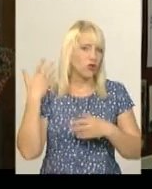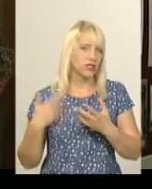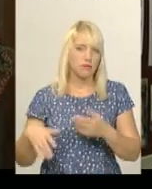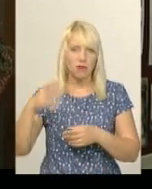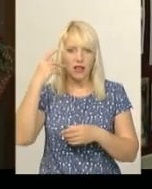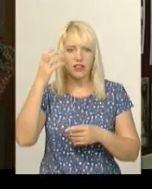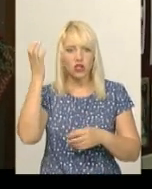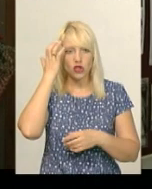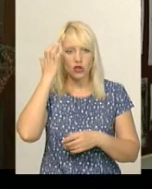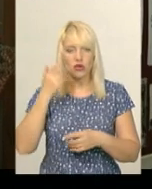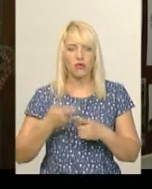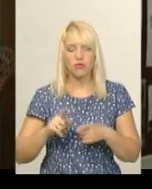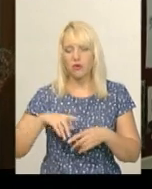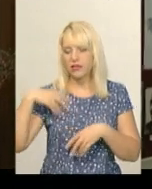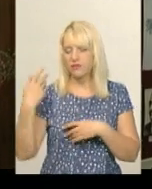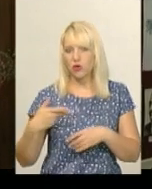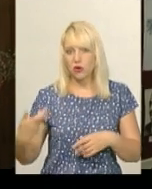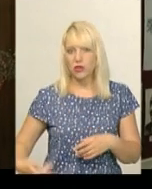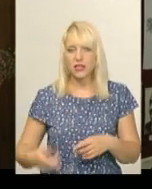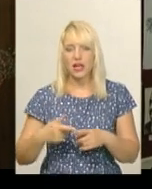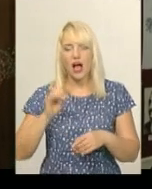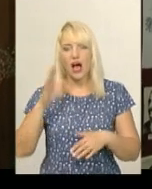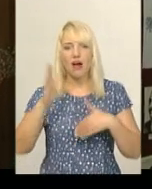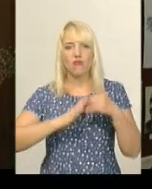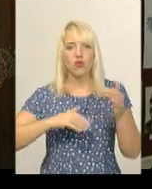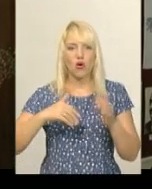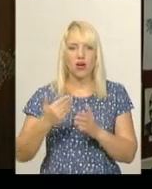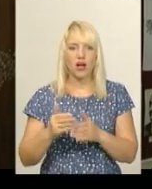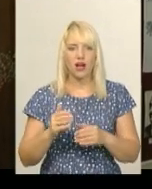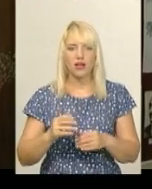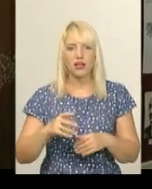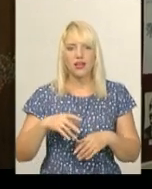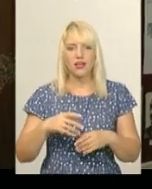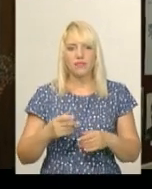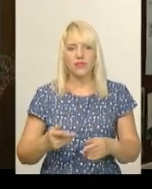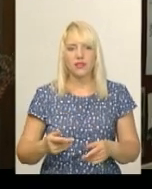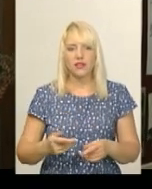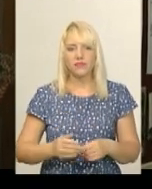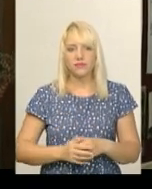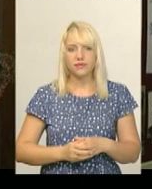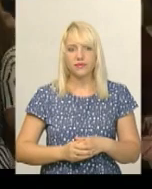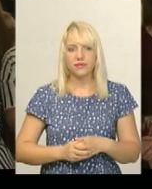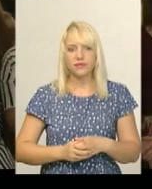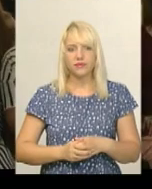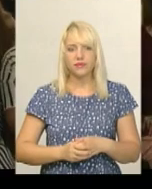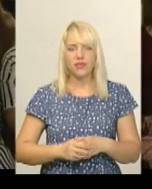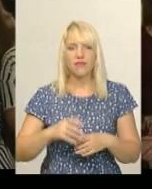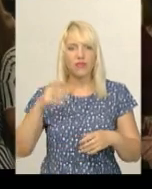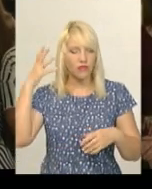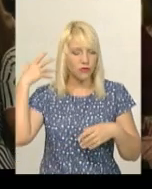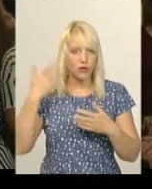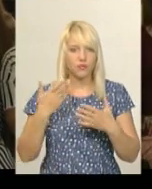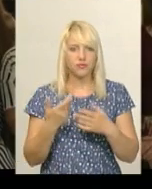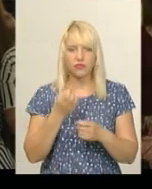звивався по тілу, А в руках здіймалось, падало, крилами тримтіло. Особливістю